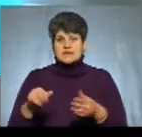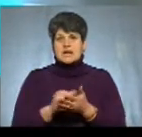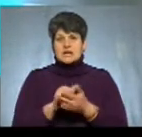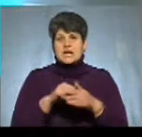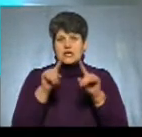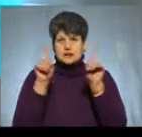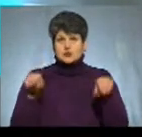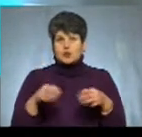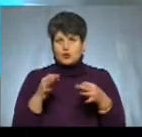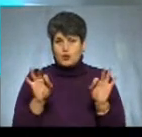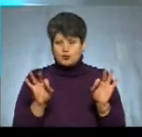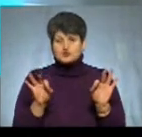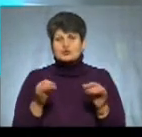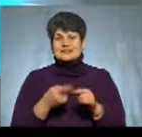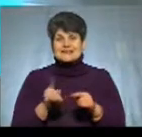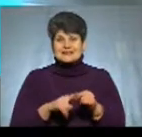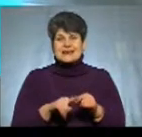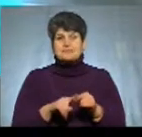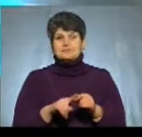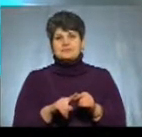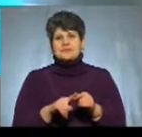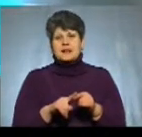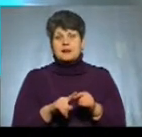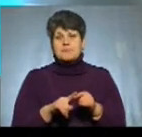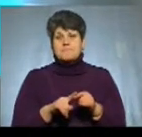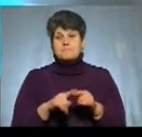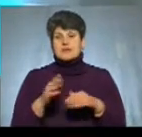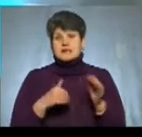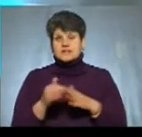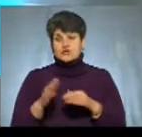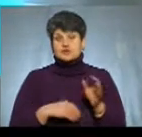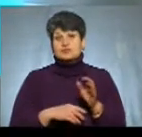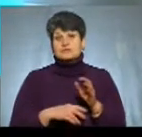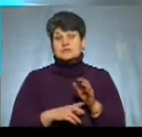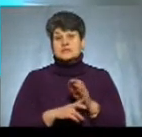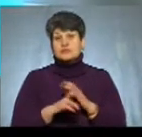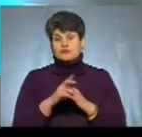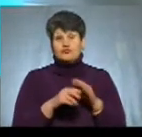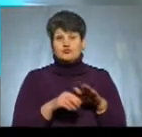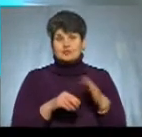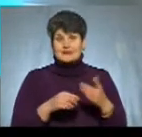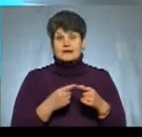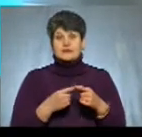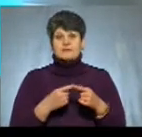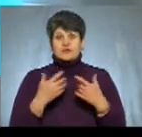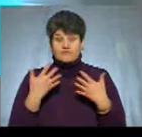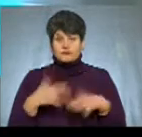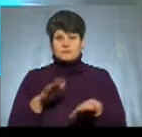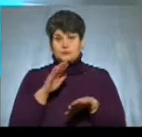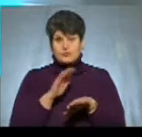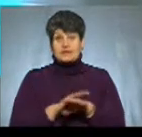це практично з церковної точки зору, де Юри, в Україні вже є